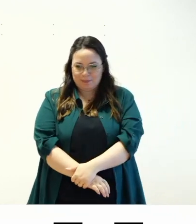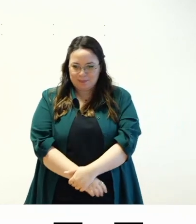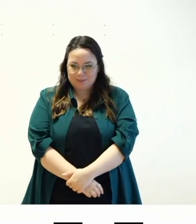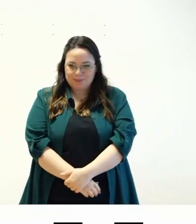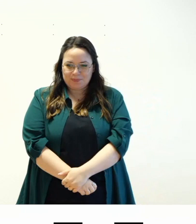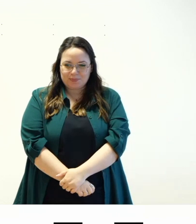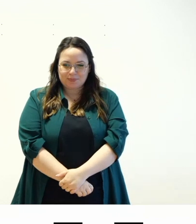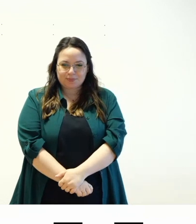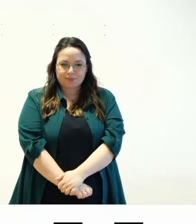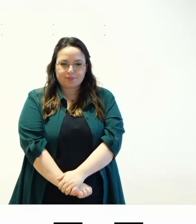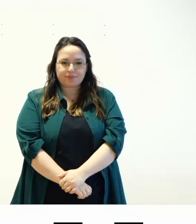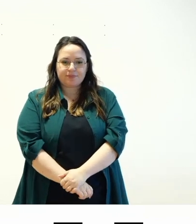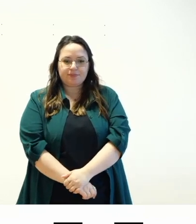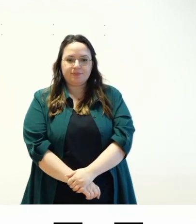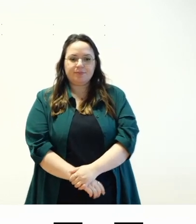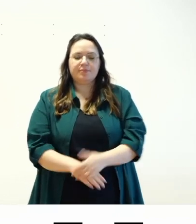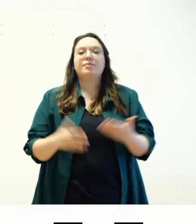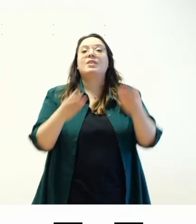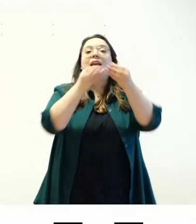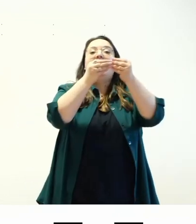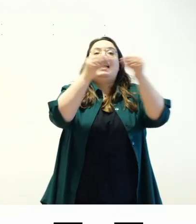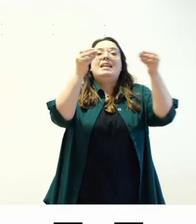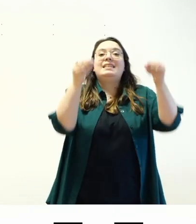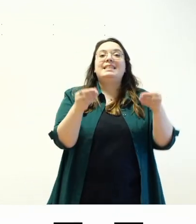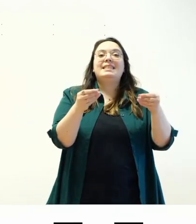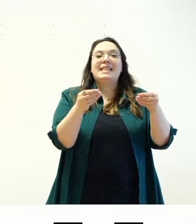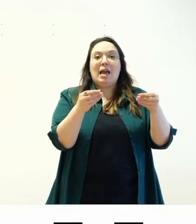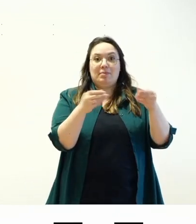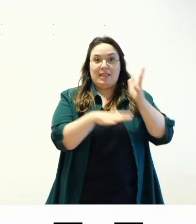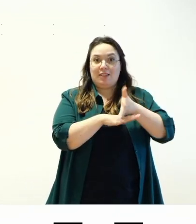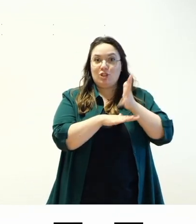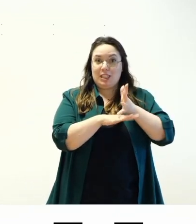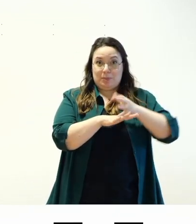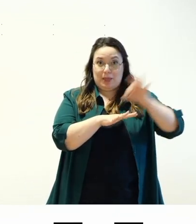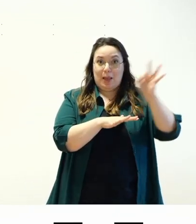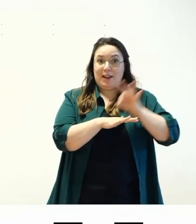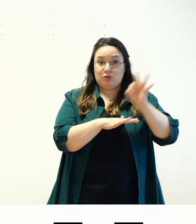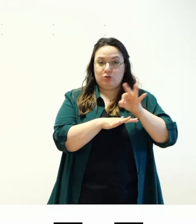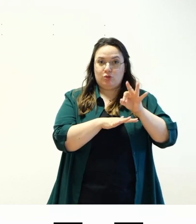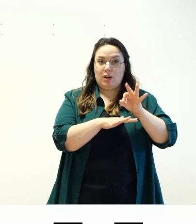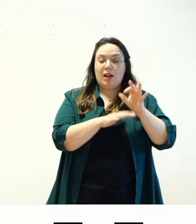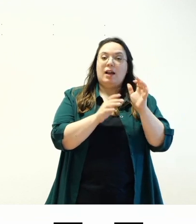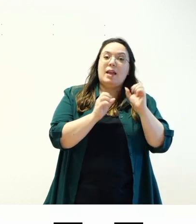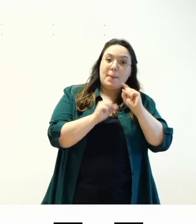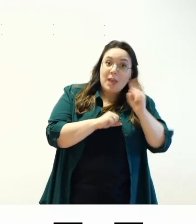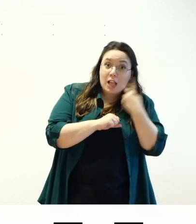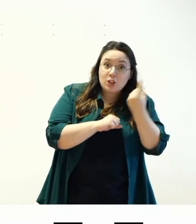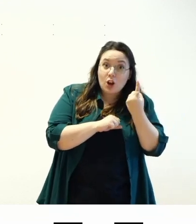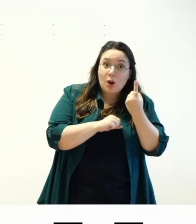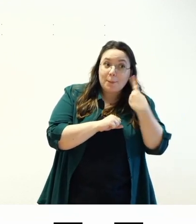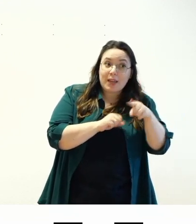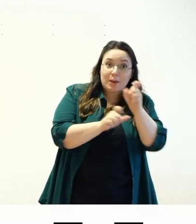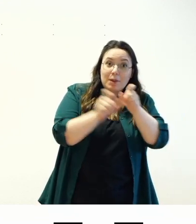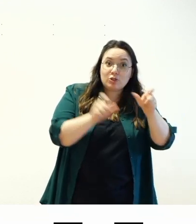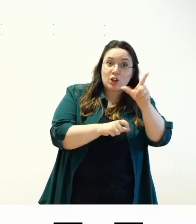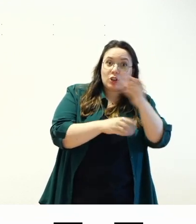sono meglio per le persone con disabilità i temi accessibility ready la risposta è dipende nel senso che dipende